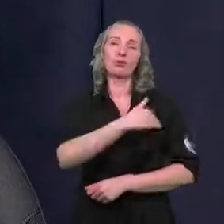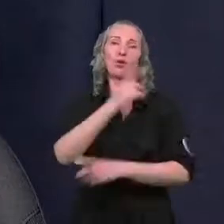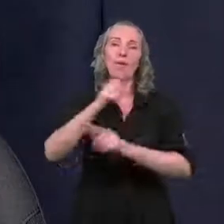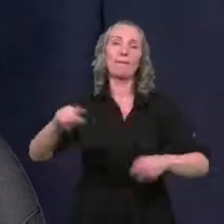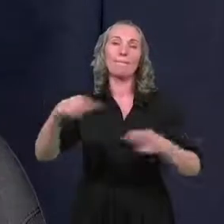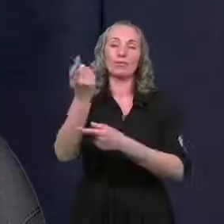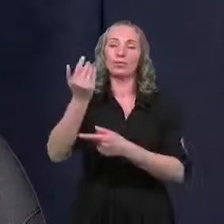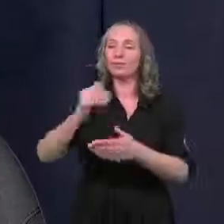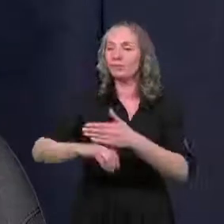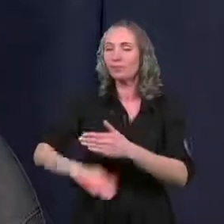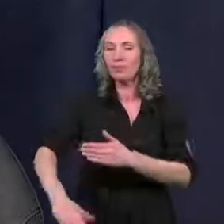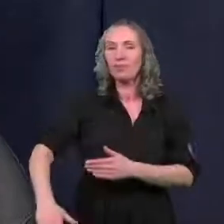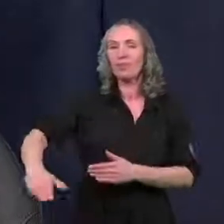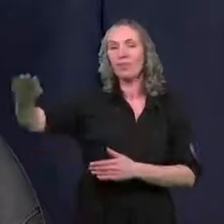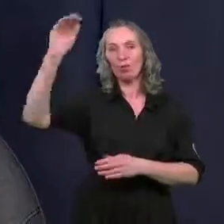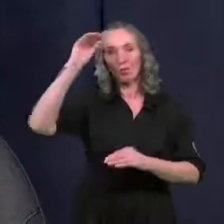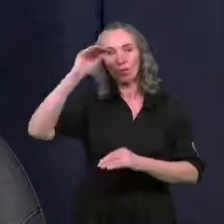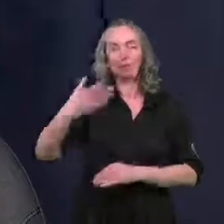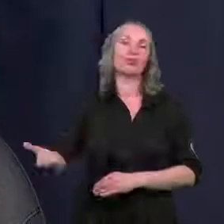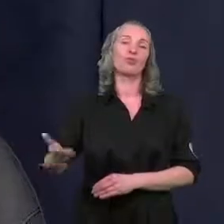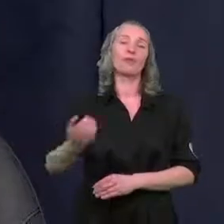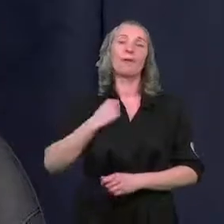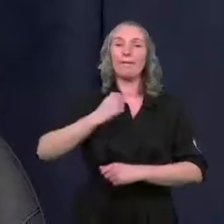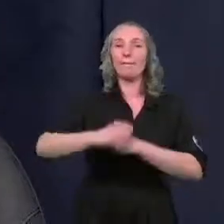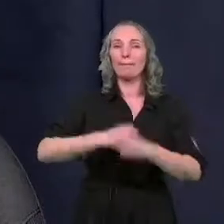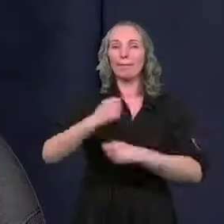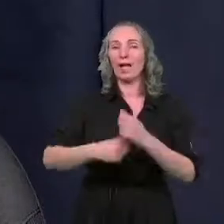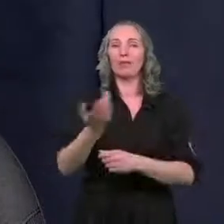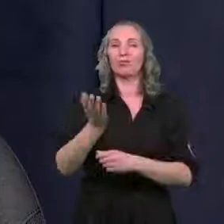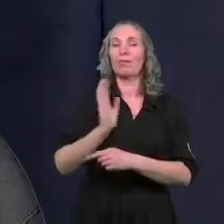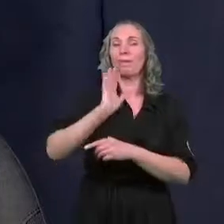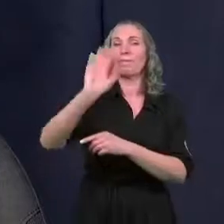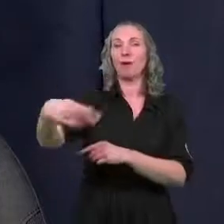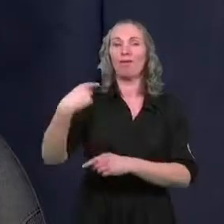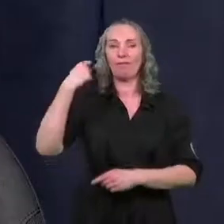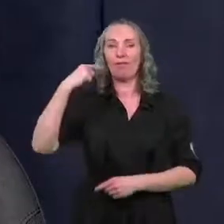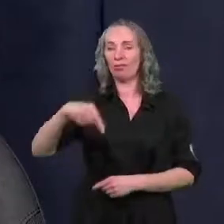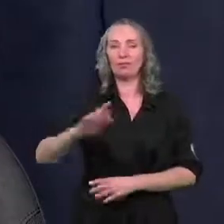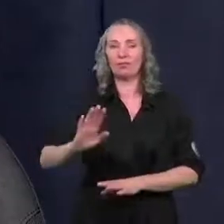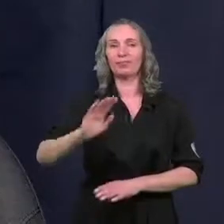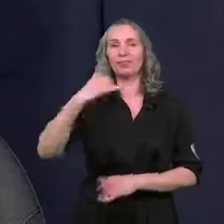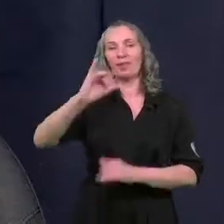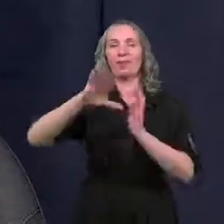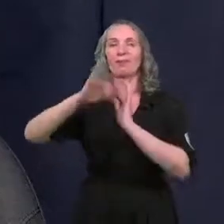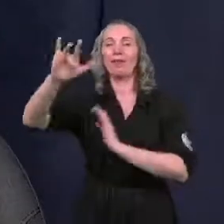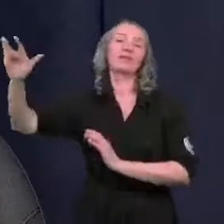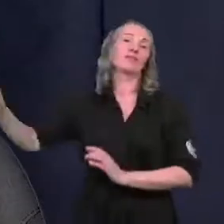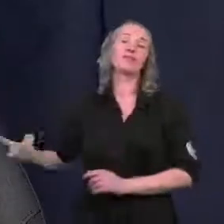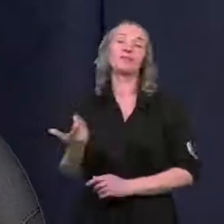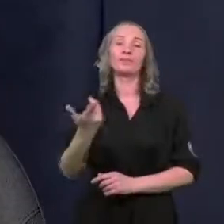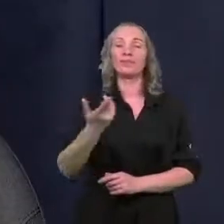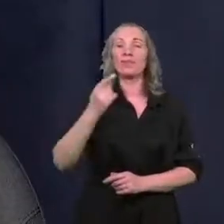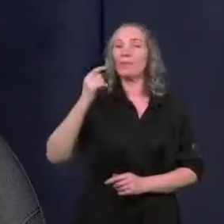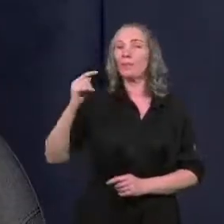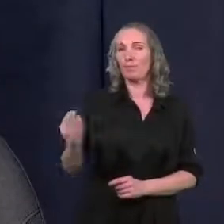bardzo wielu wychowanków, którzy pewnie pracują gdzieś poza Włocławkiem. Więc, krótko rzecz ujmując,